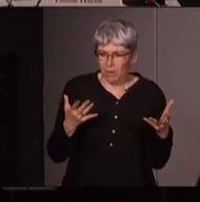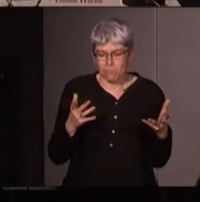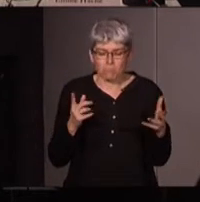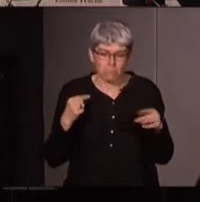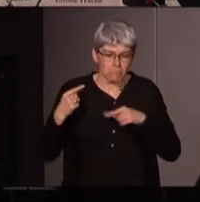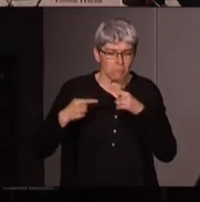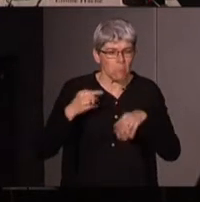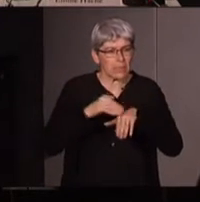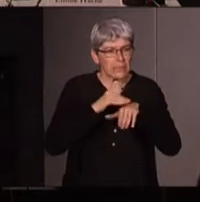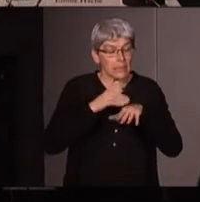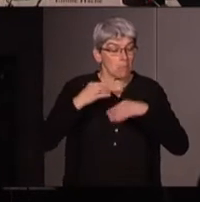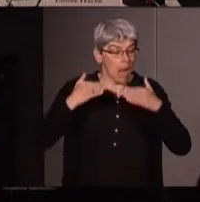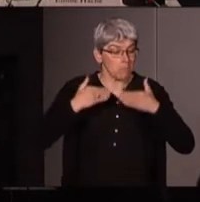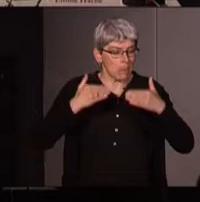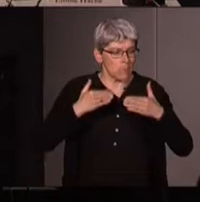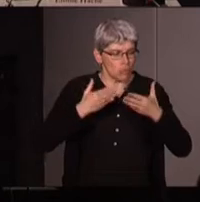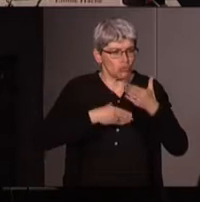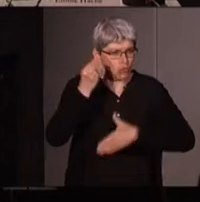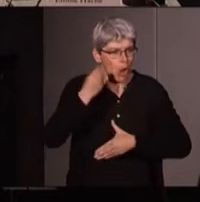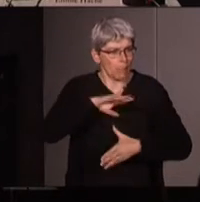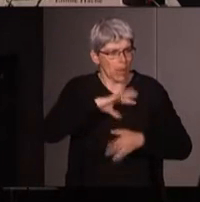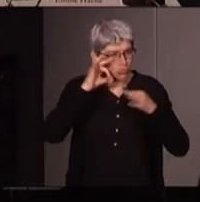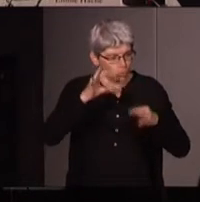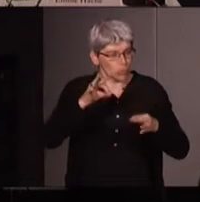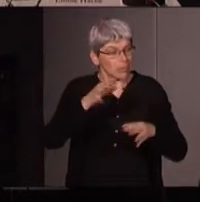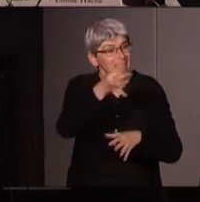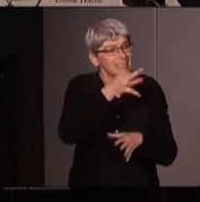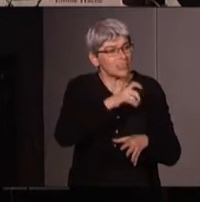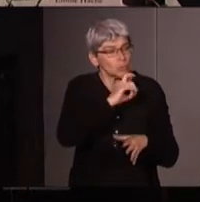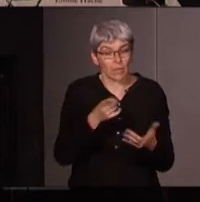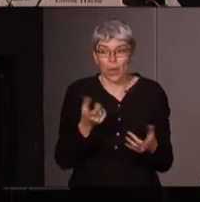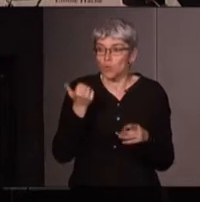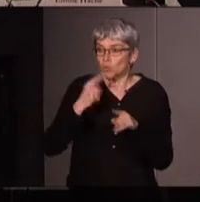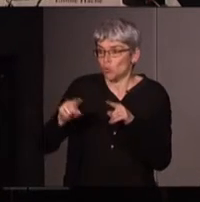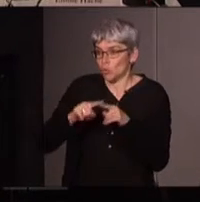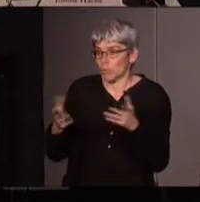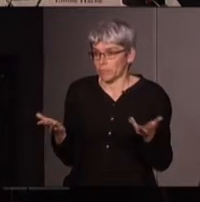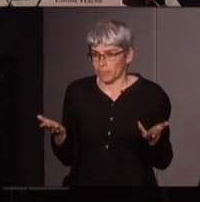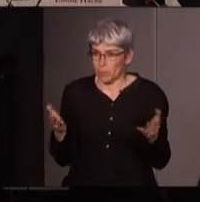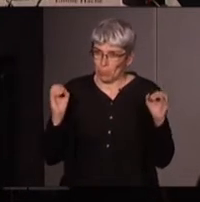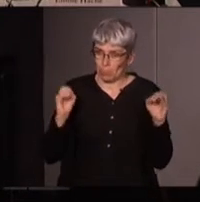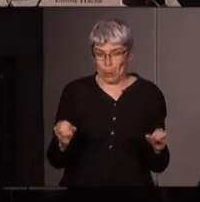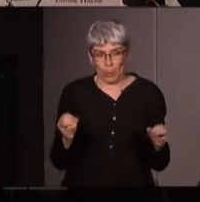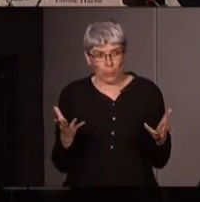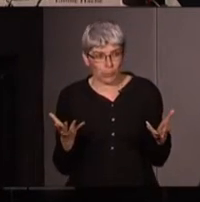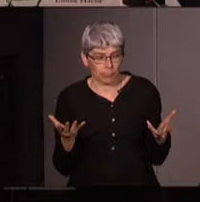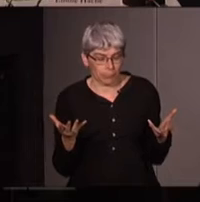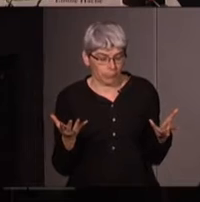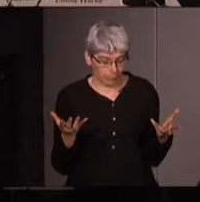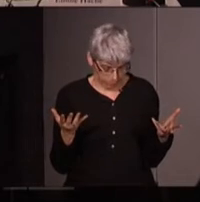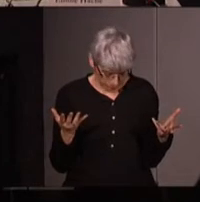traditionnelles de politique et tout ce que vous avez dit s'il y a quelque chose qu'on pourrait souhaiter